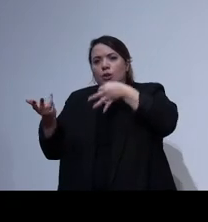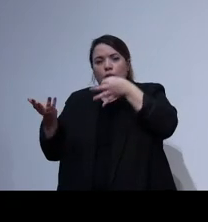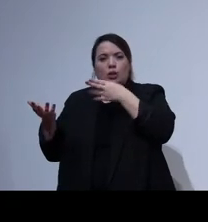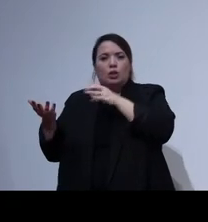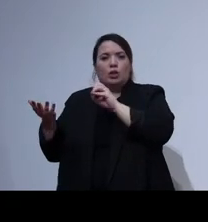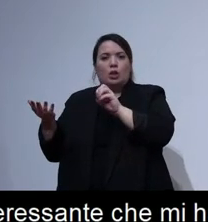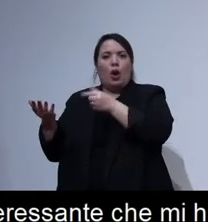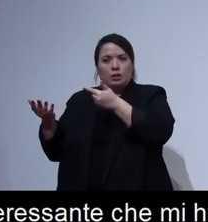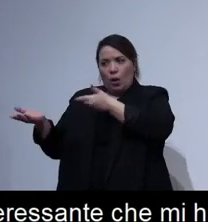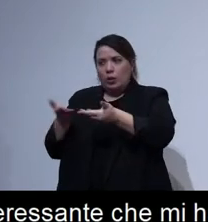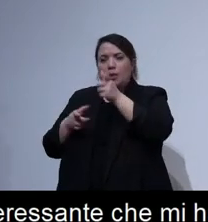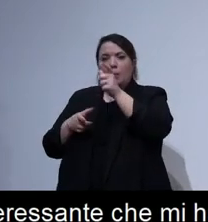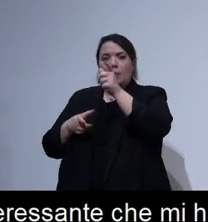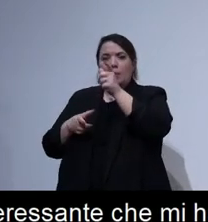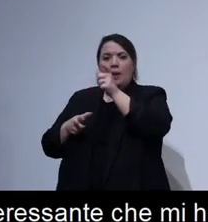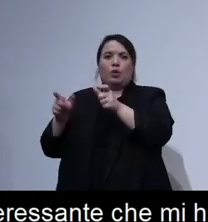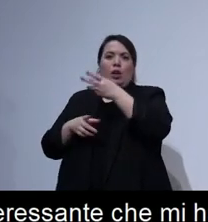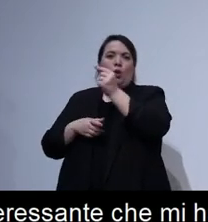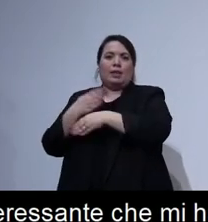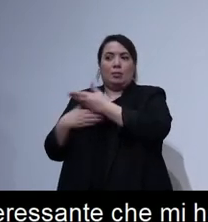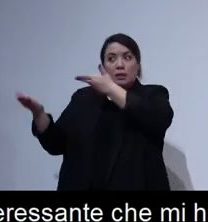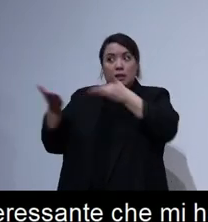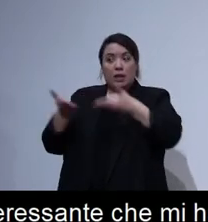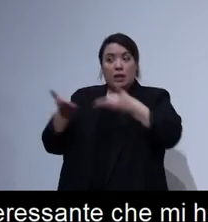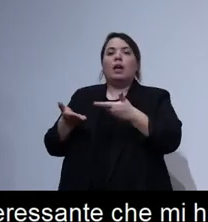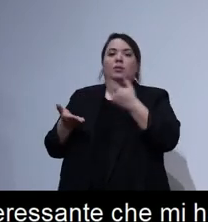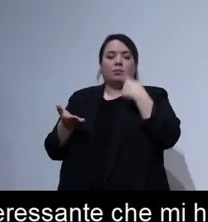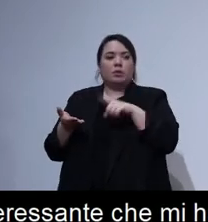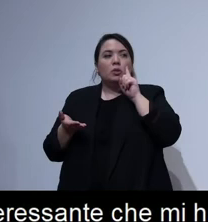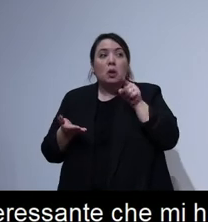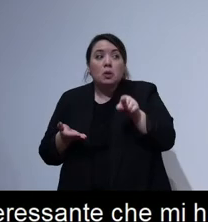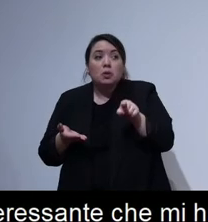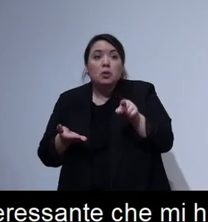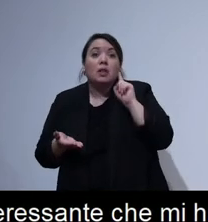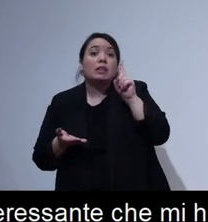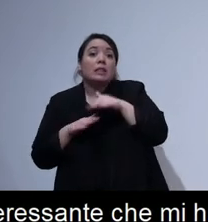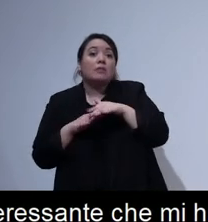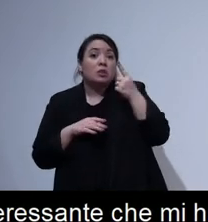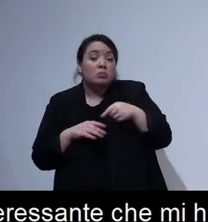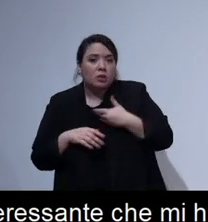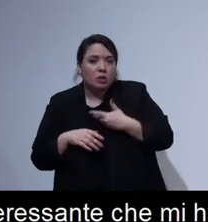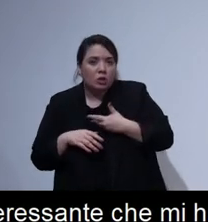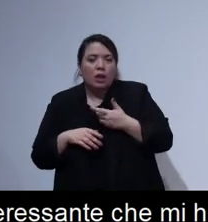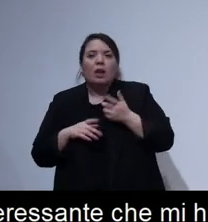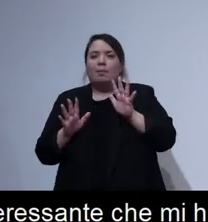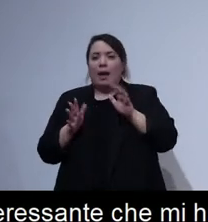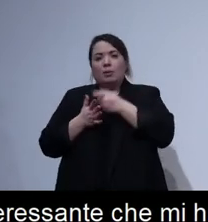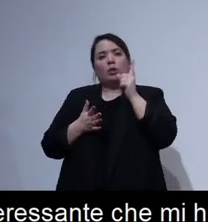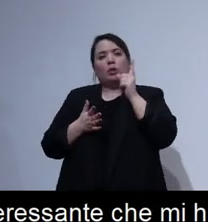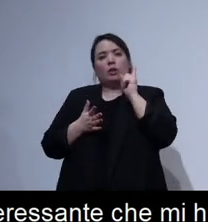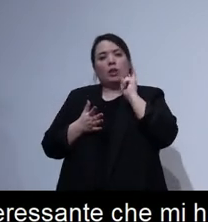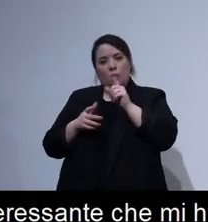quando ospitano persone con disabilità visiva non so se c'è questo in particolare però quello che è importante è che tra le cose che abbiamo